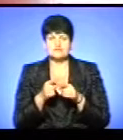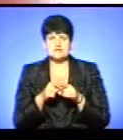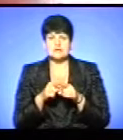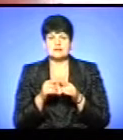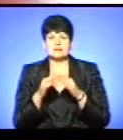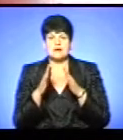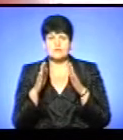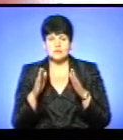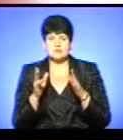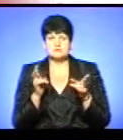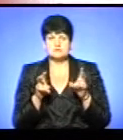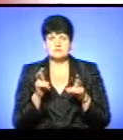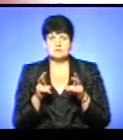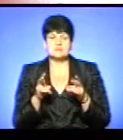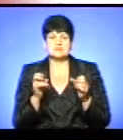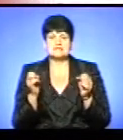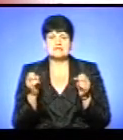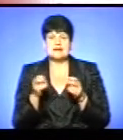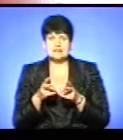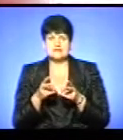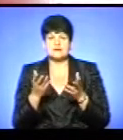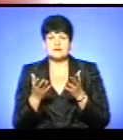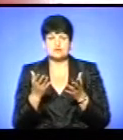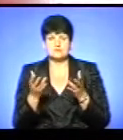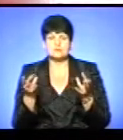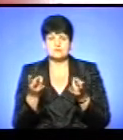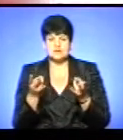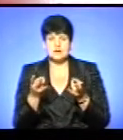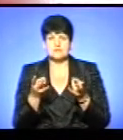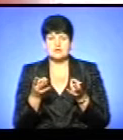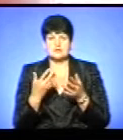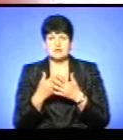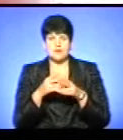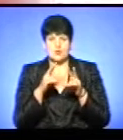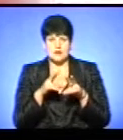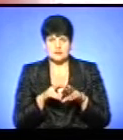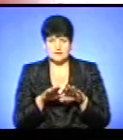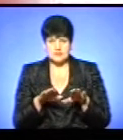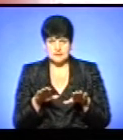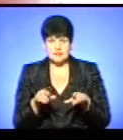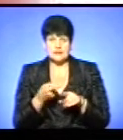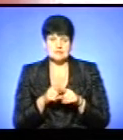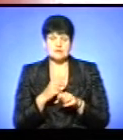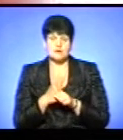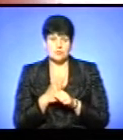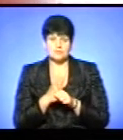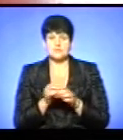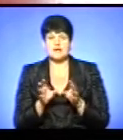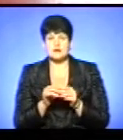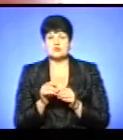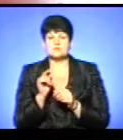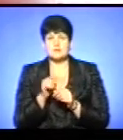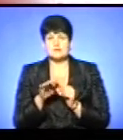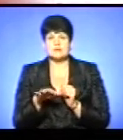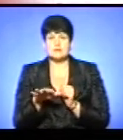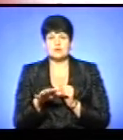відвідують певні спеціалісти і, якщо при потребі дітей потрібно оглянути, це і роблять. Разом з тим, на